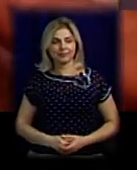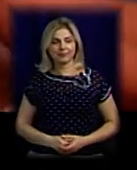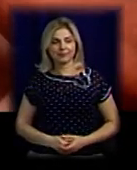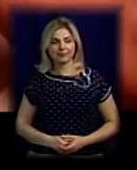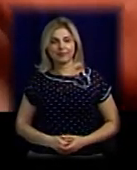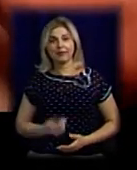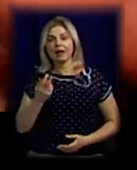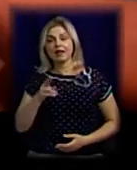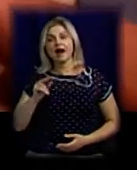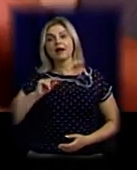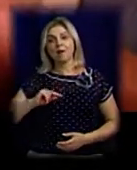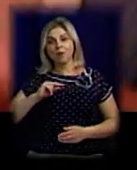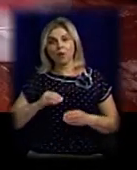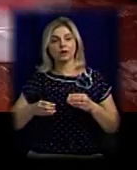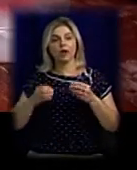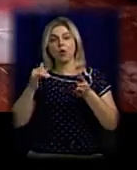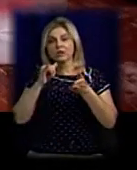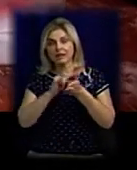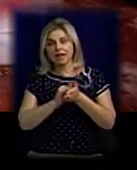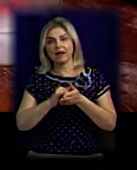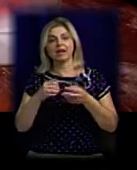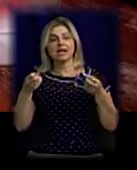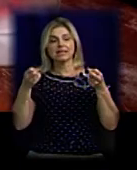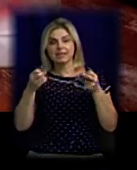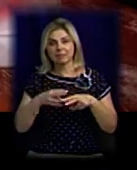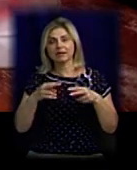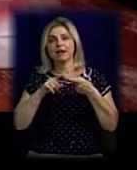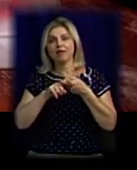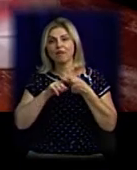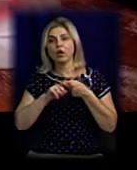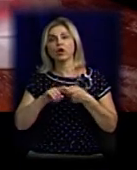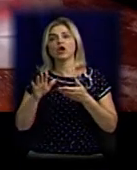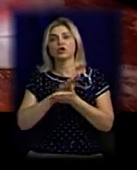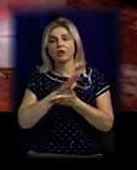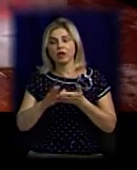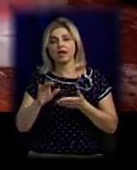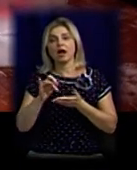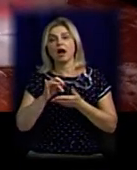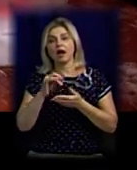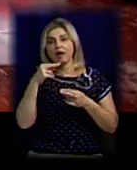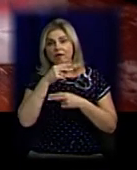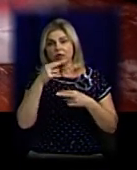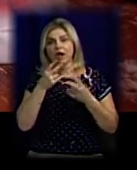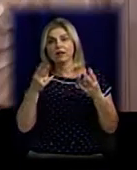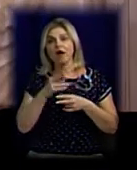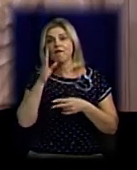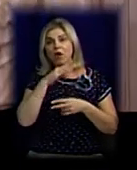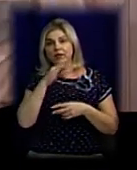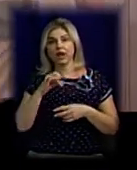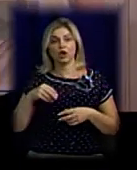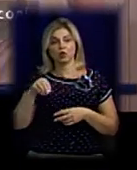Для роботи установки для евектрохімічного синтезу активованих дезінфікуючих, стерилізуючих та миючих розчинів потрібна вода та сіль.